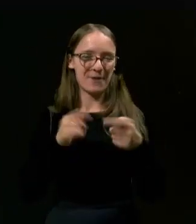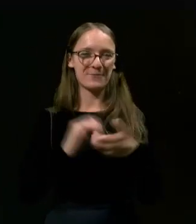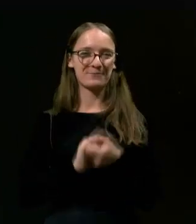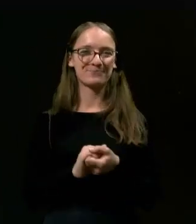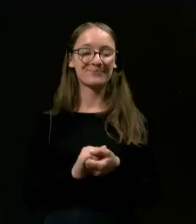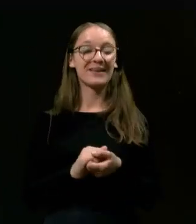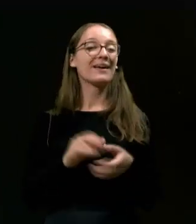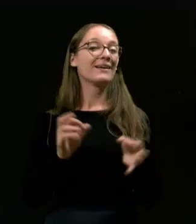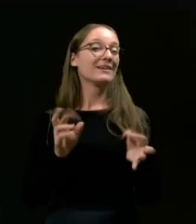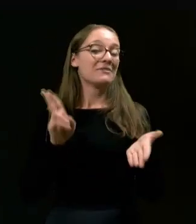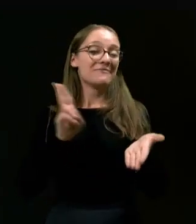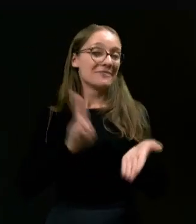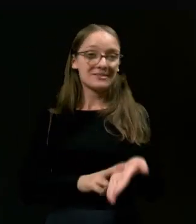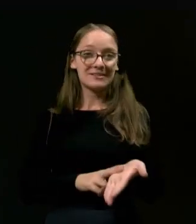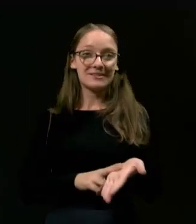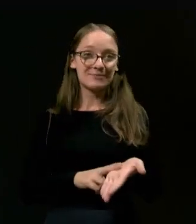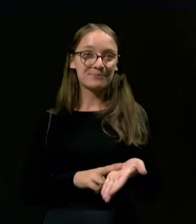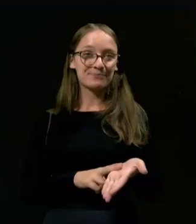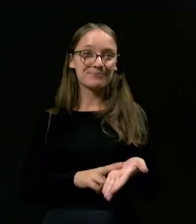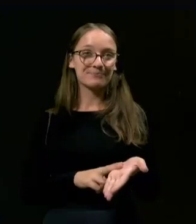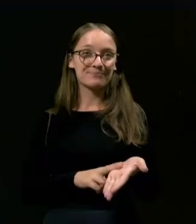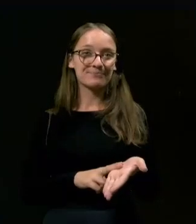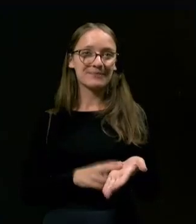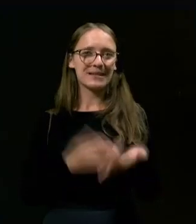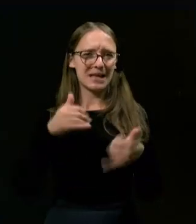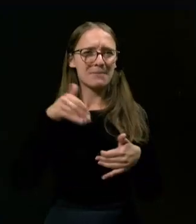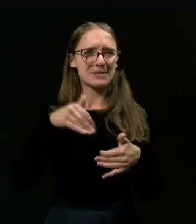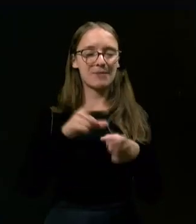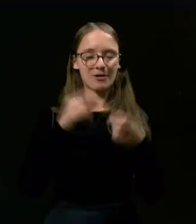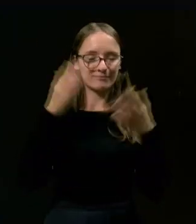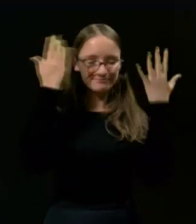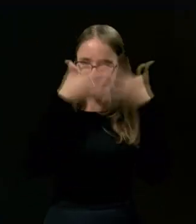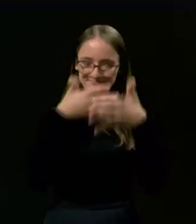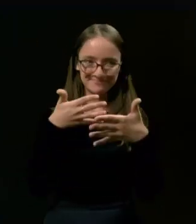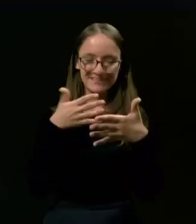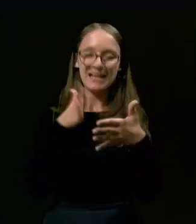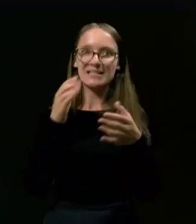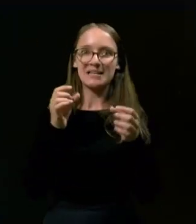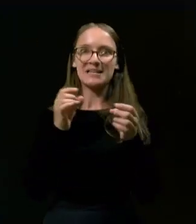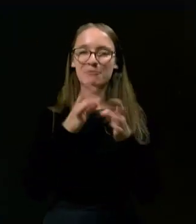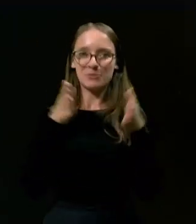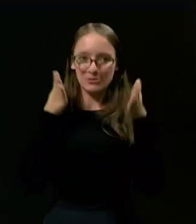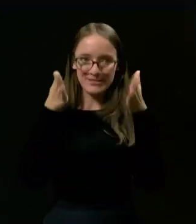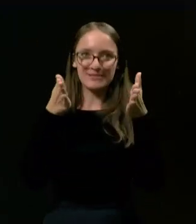V resnici, zdaj mi je Marcel malo razbil mislima, sem vam hitro zbral.